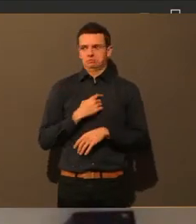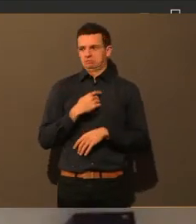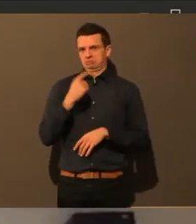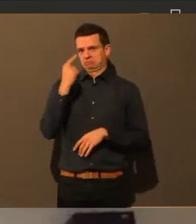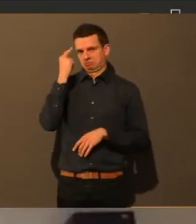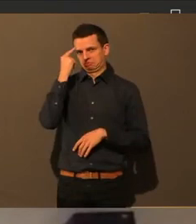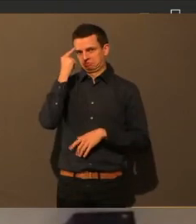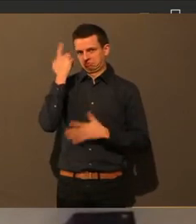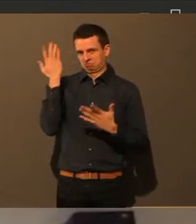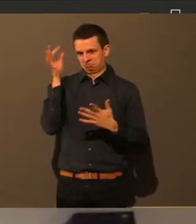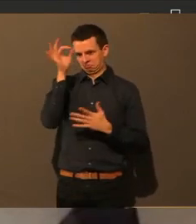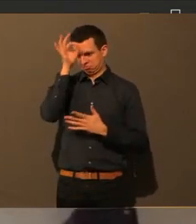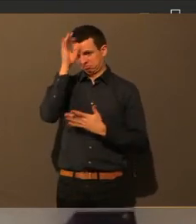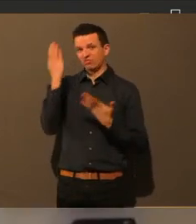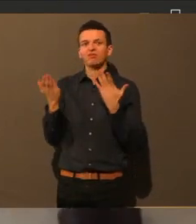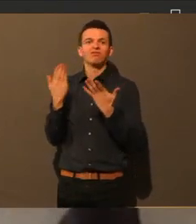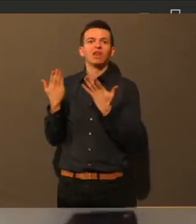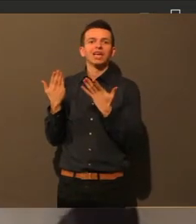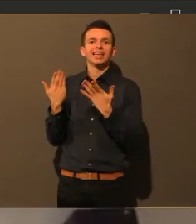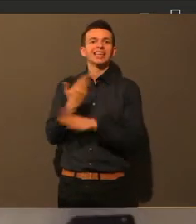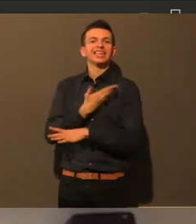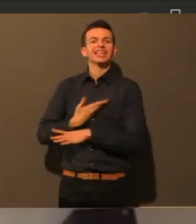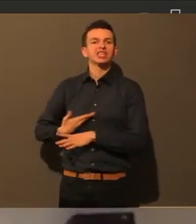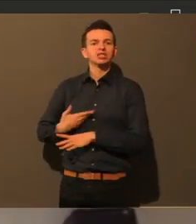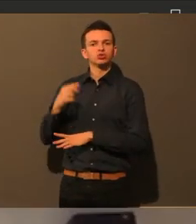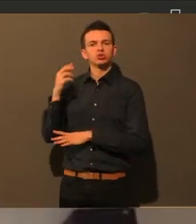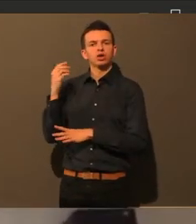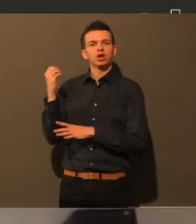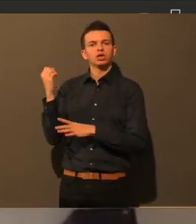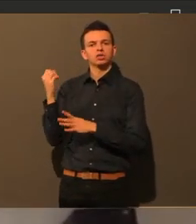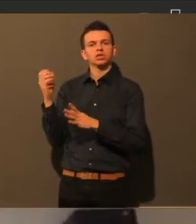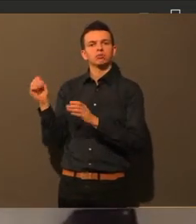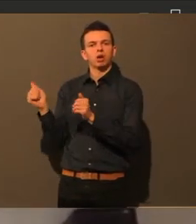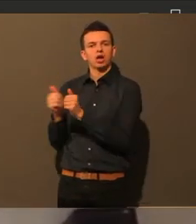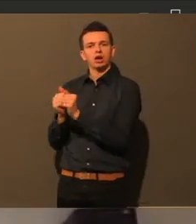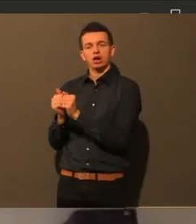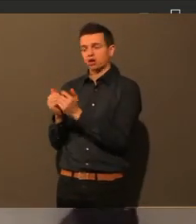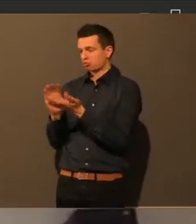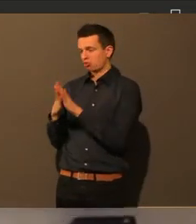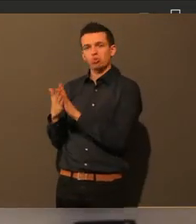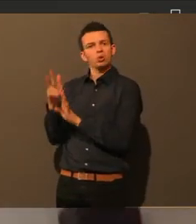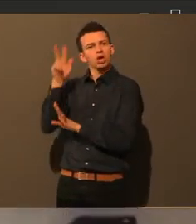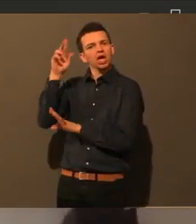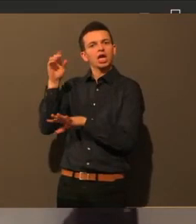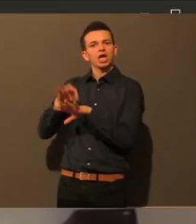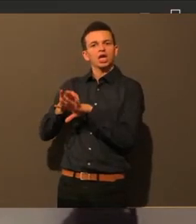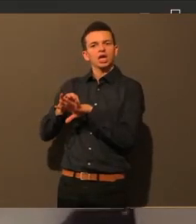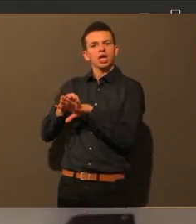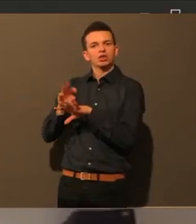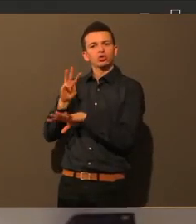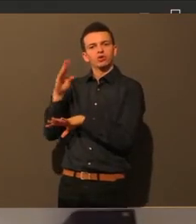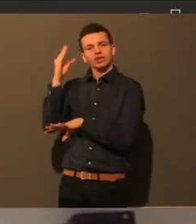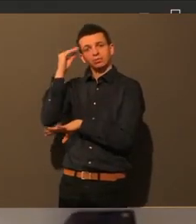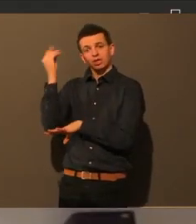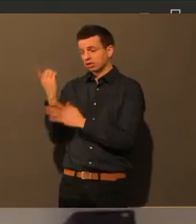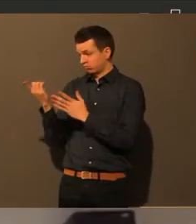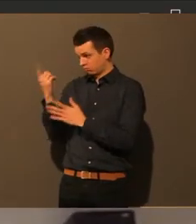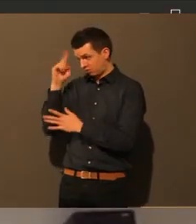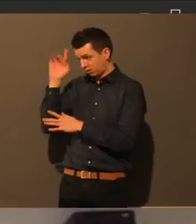dem Gesundheitsreferat, der mit dazu geschaltet ist, oder der Herr Dr. Wiedmer. Kann mir da jemand zur Seite springen?